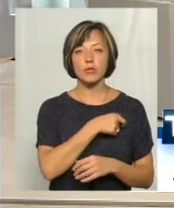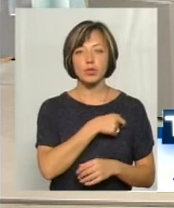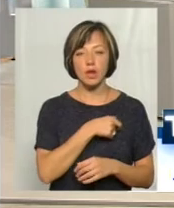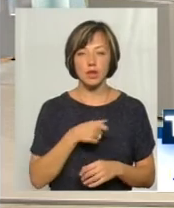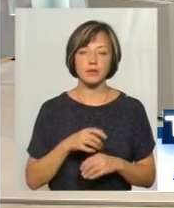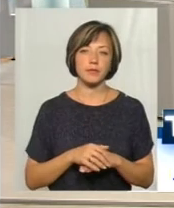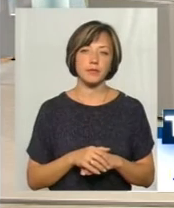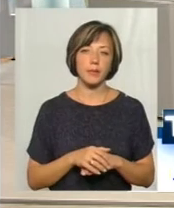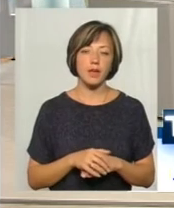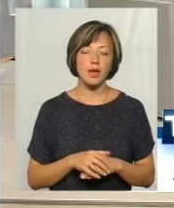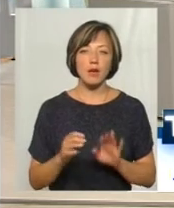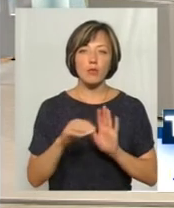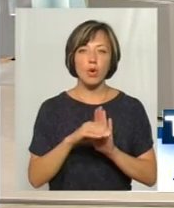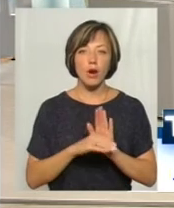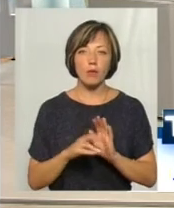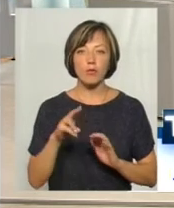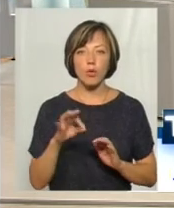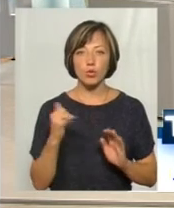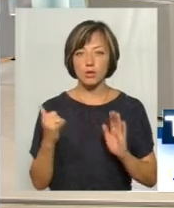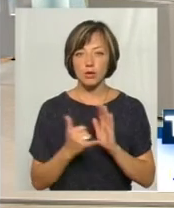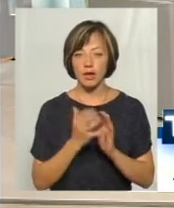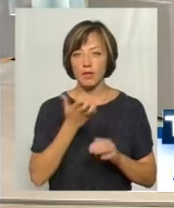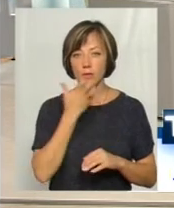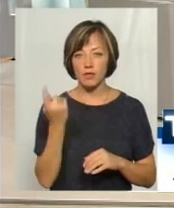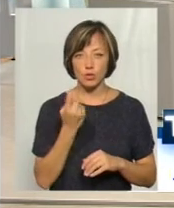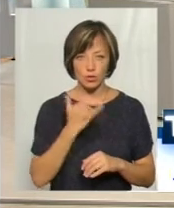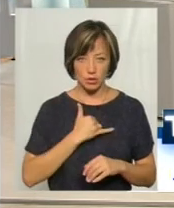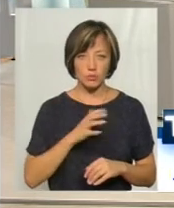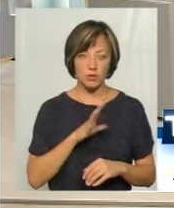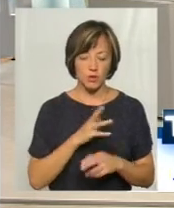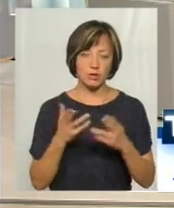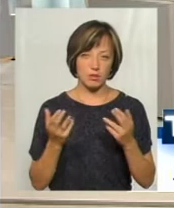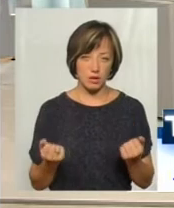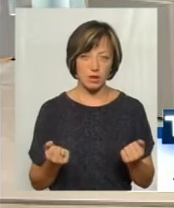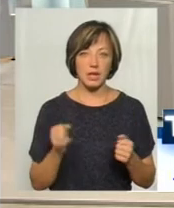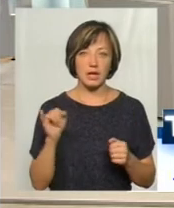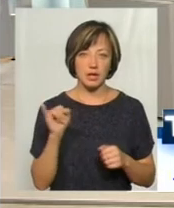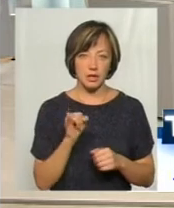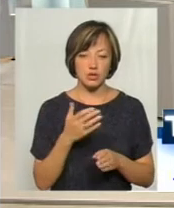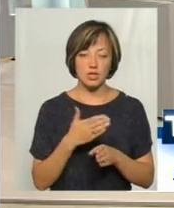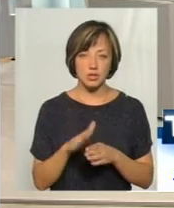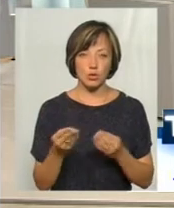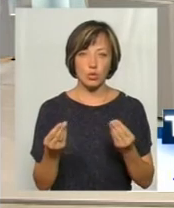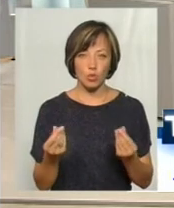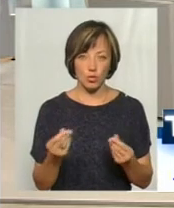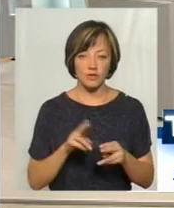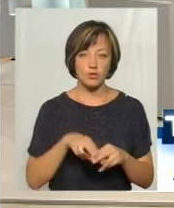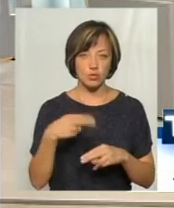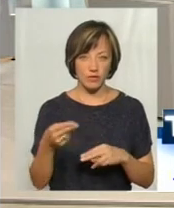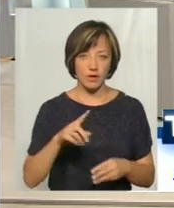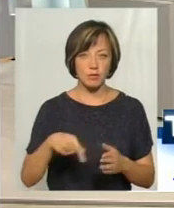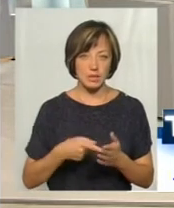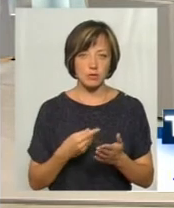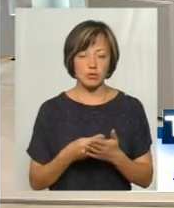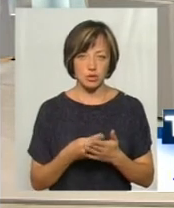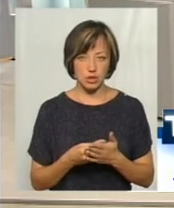Програма по встановленню теплових лічильників в нас була, так? Так. І, по суті, частину грошей відшкодував міський